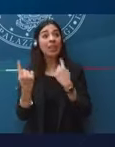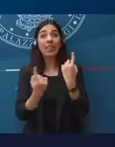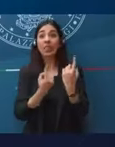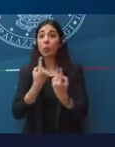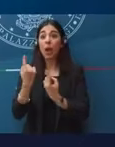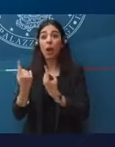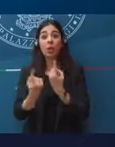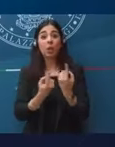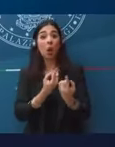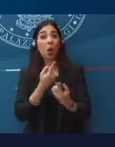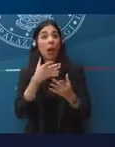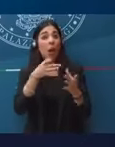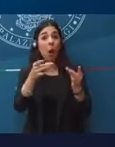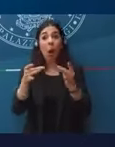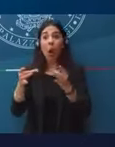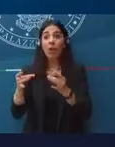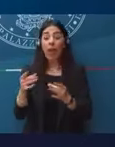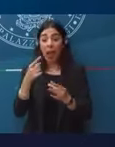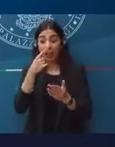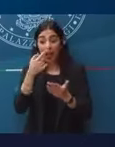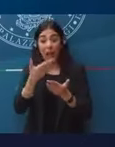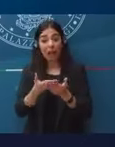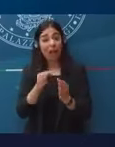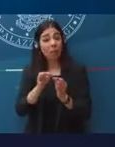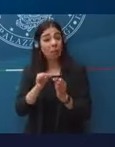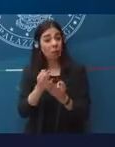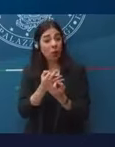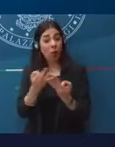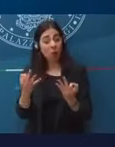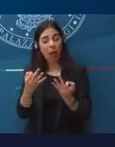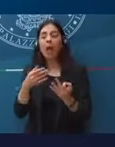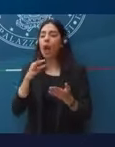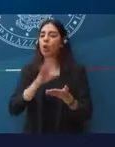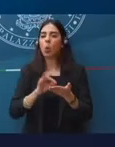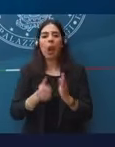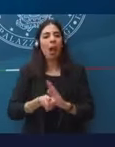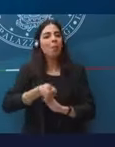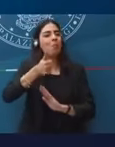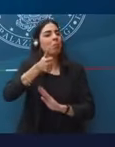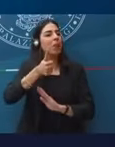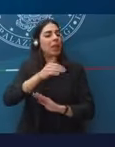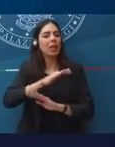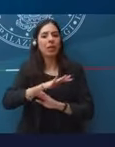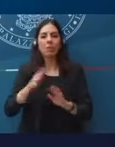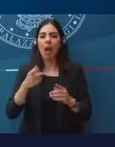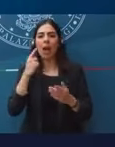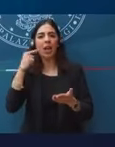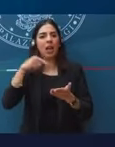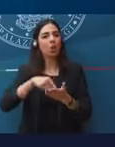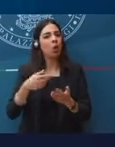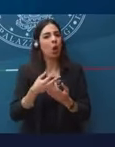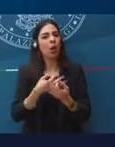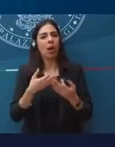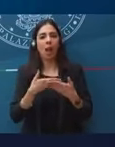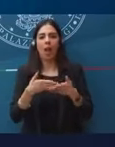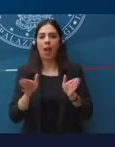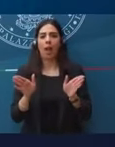contagi lo permetterà. Quindi sarà la prima attività ad essere riaperta,